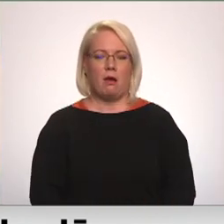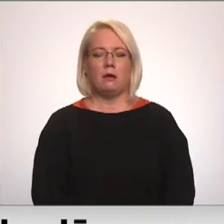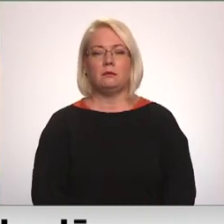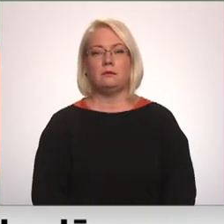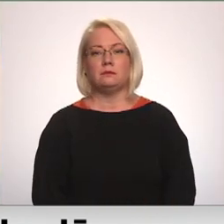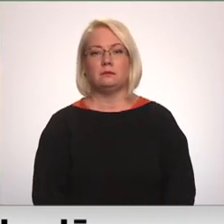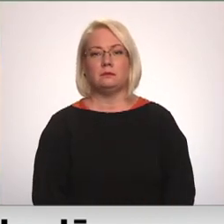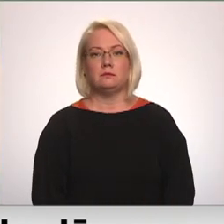Dudā, Renoks Latgales regionālā.